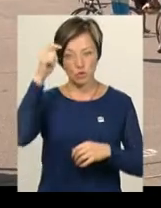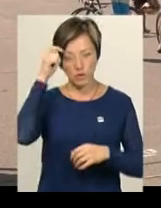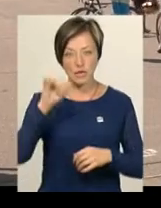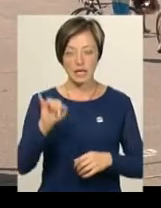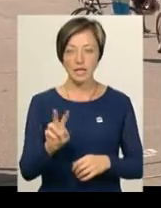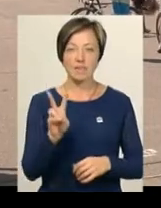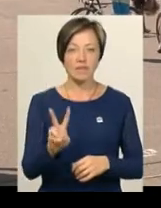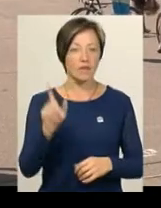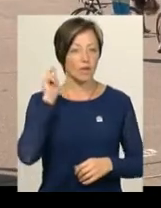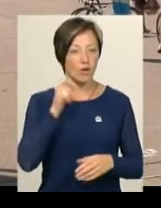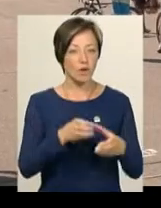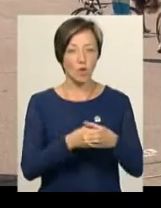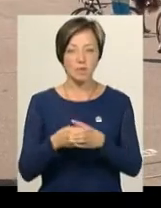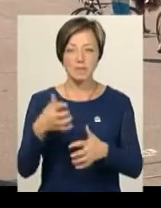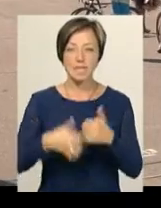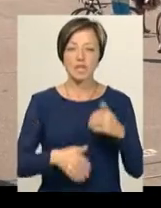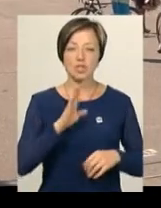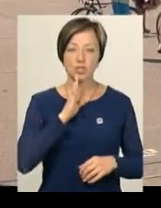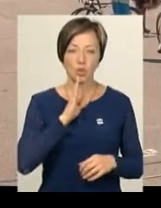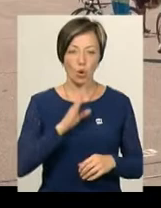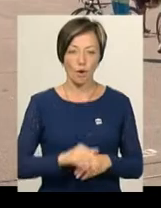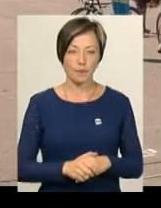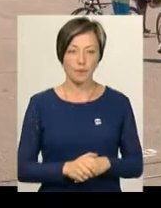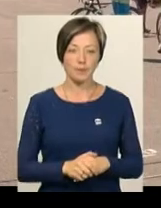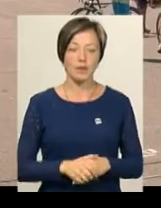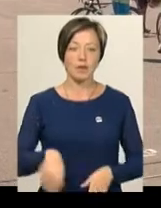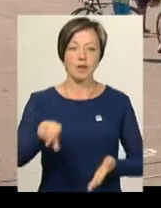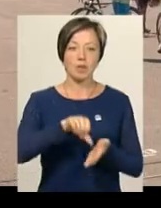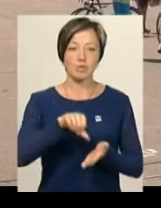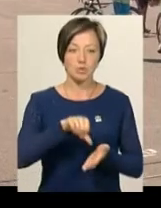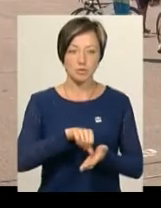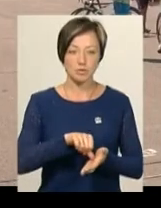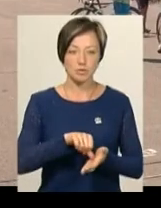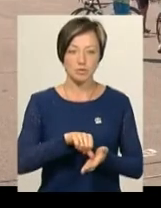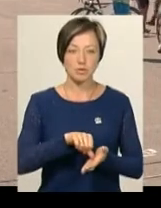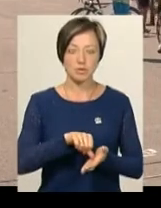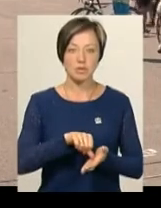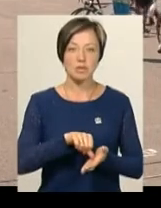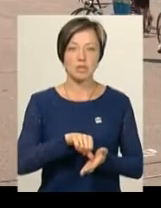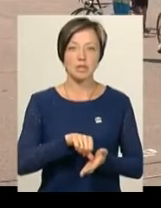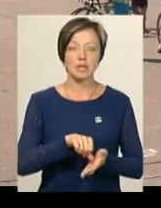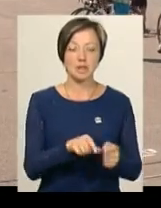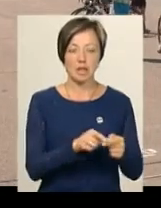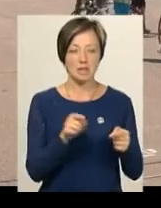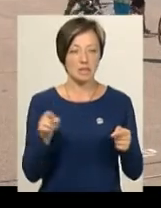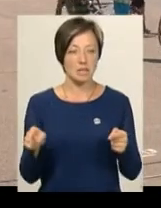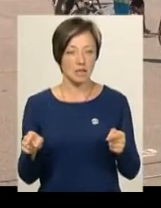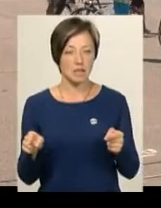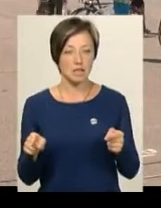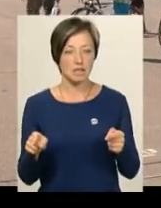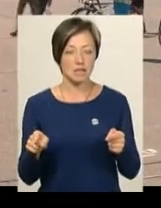і 2 вікові групи серед жінок. Приймали участь і участвували на дистанціях